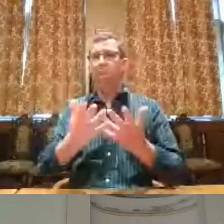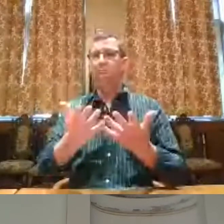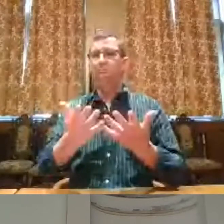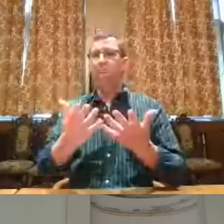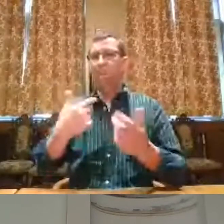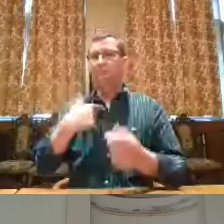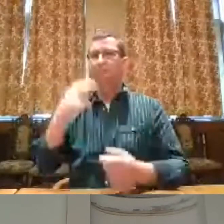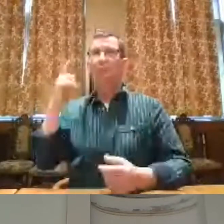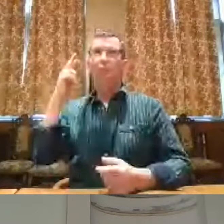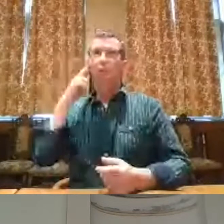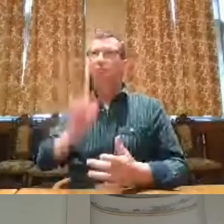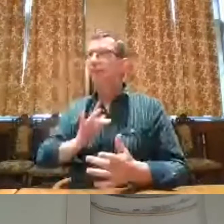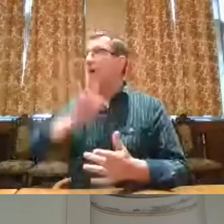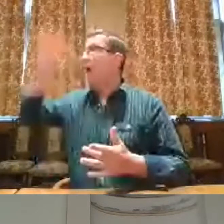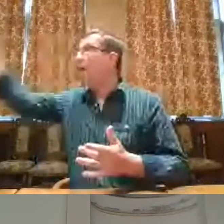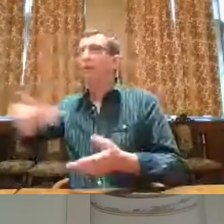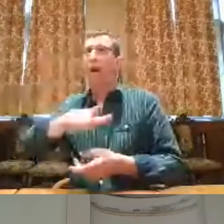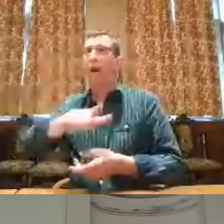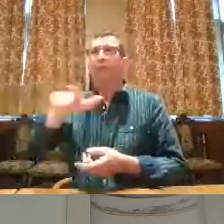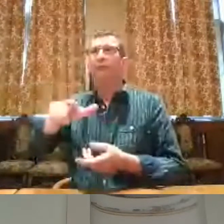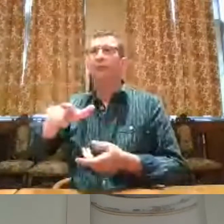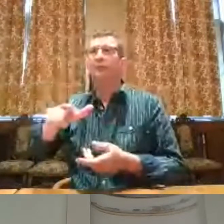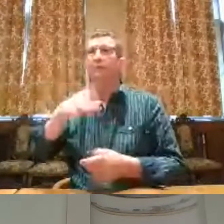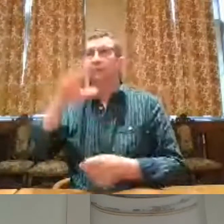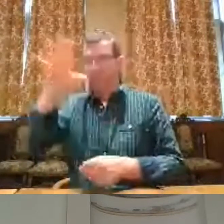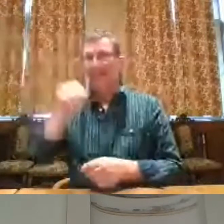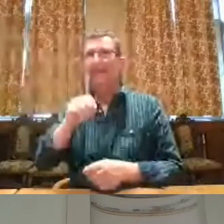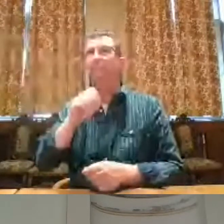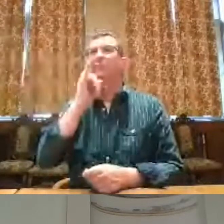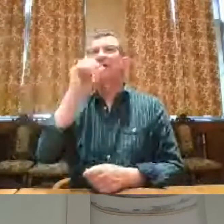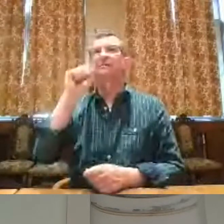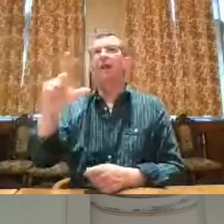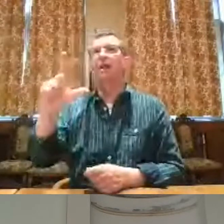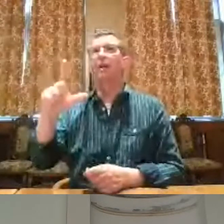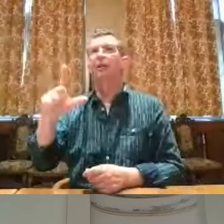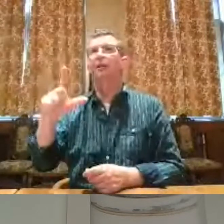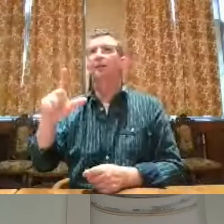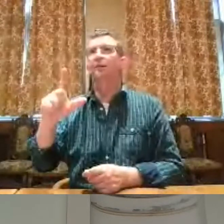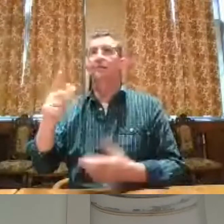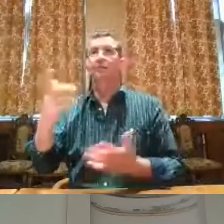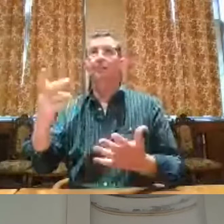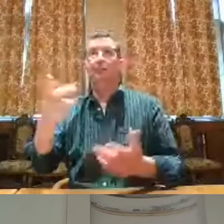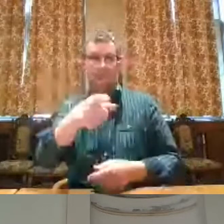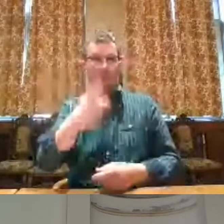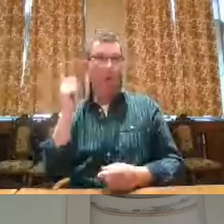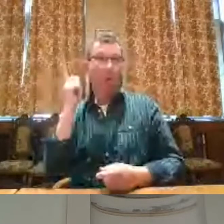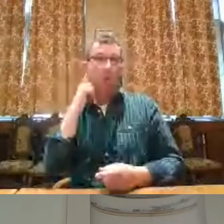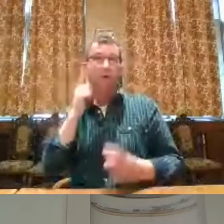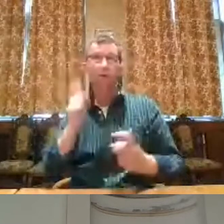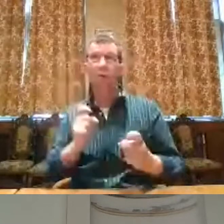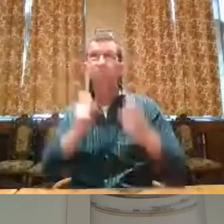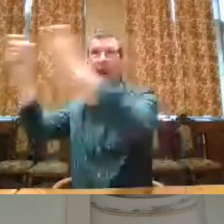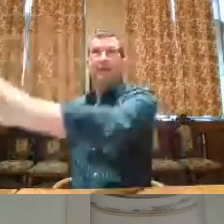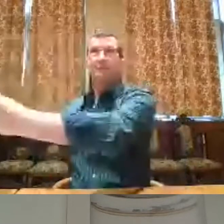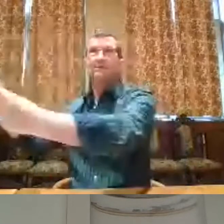kan ik wel begrijpen. Doven die naar een ander land gaan, die nemen dan vaak de International Sign